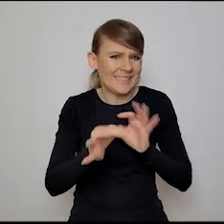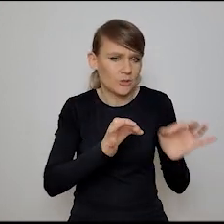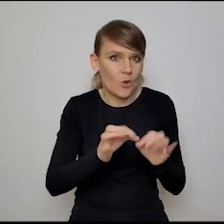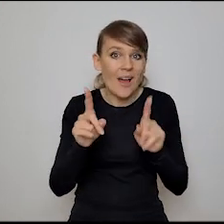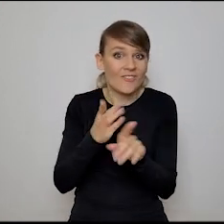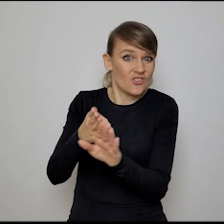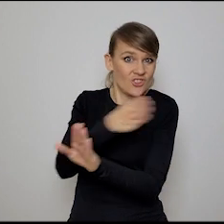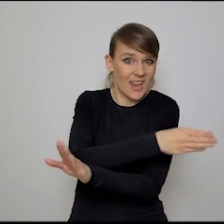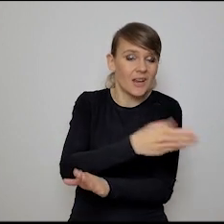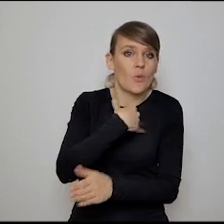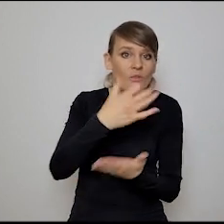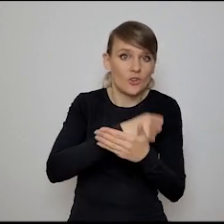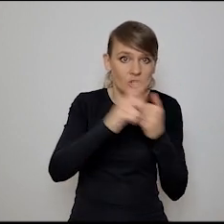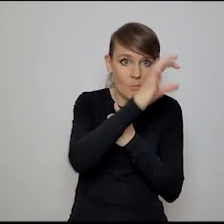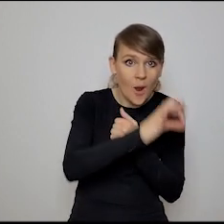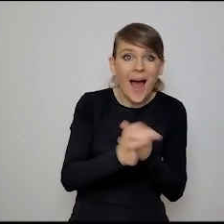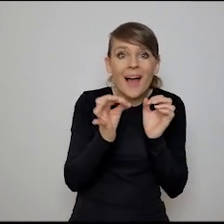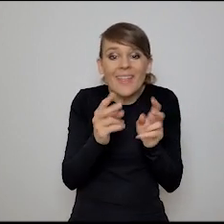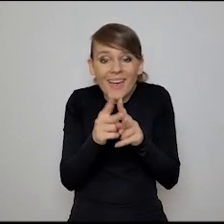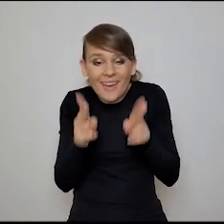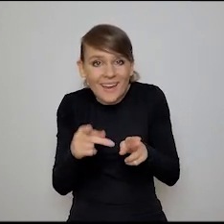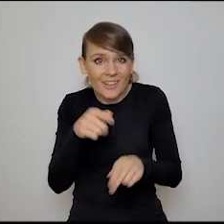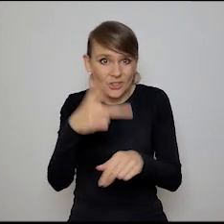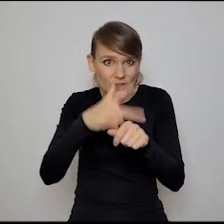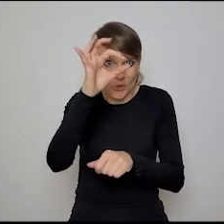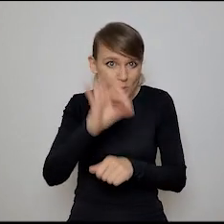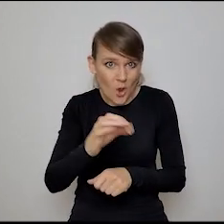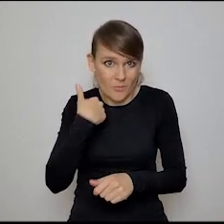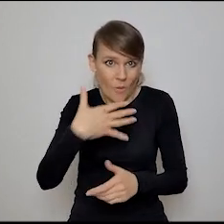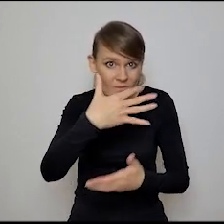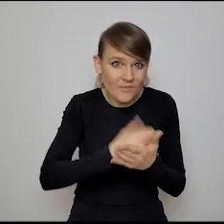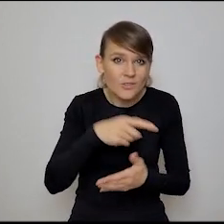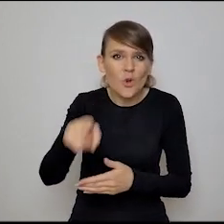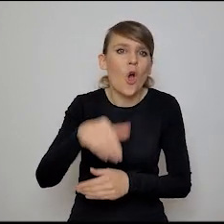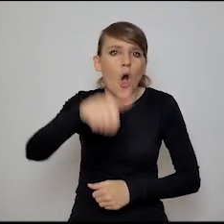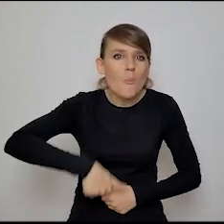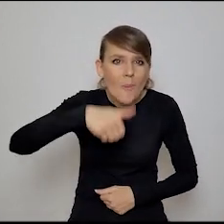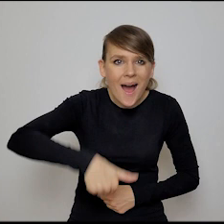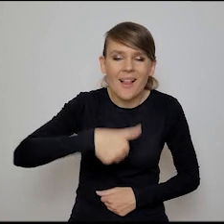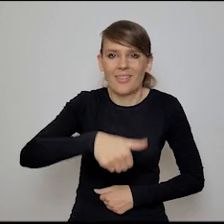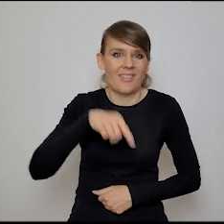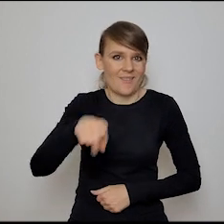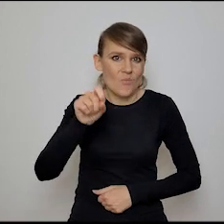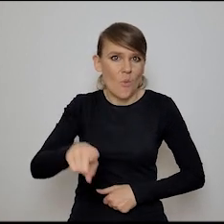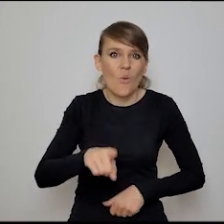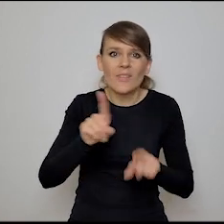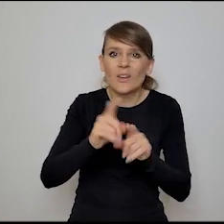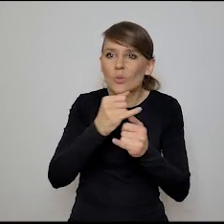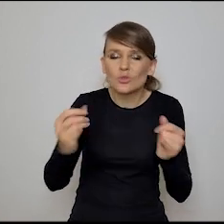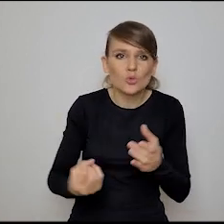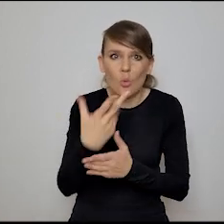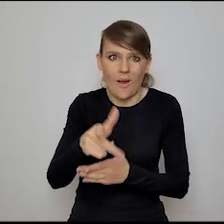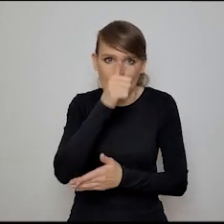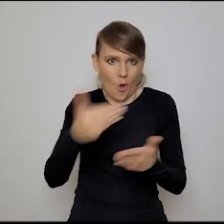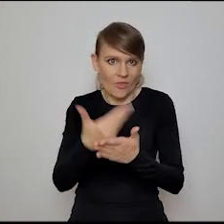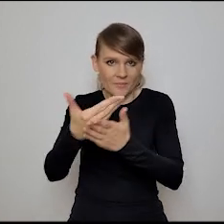czyli wcześniej zużyliśmy 70%, teraz 30% z tej całości, którą jest dostępna w paliwach kopalnych i w źródłach, wiesz, nieodnawialnych, nie?